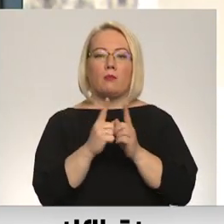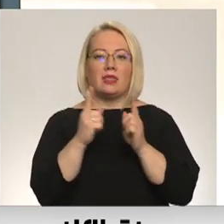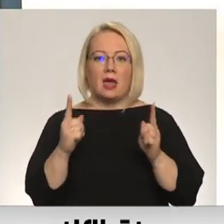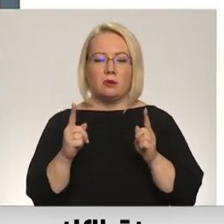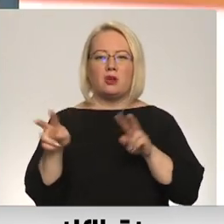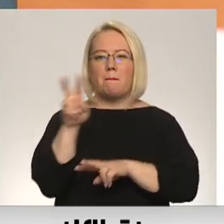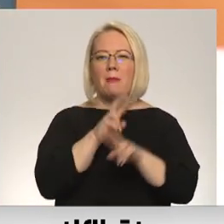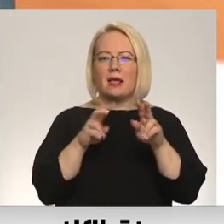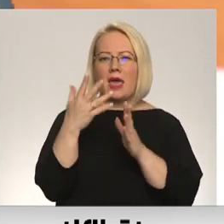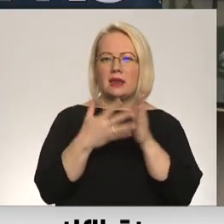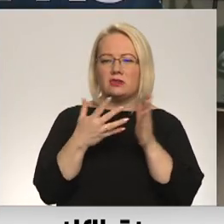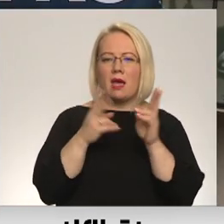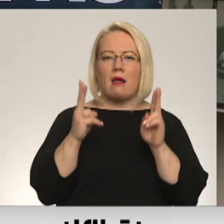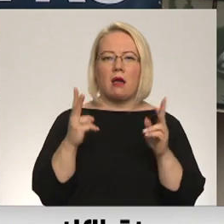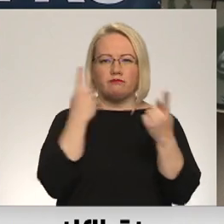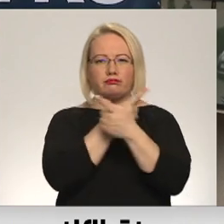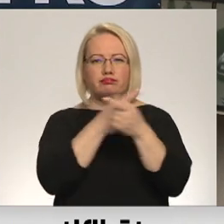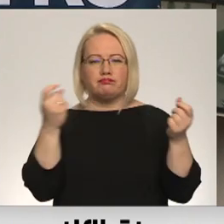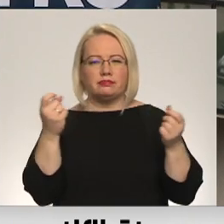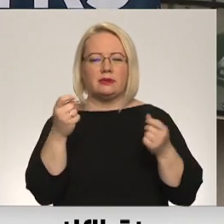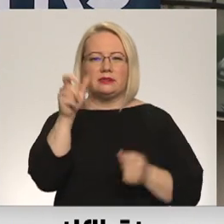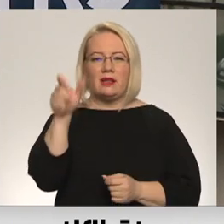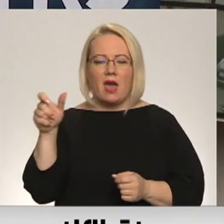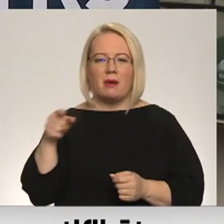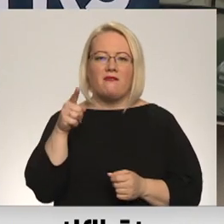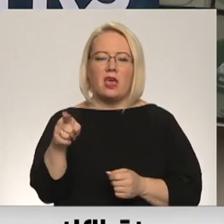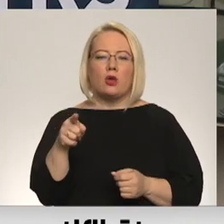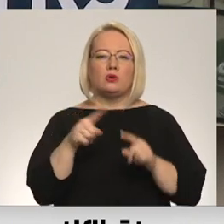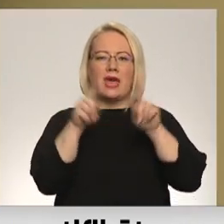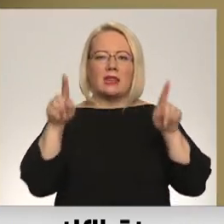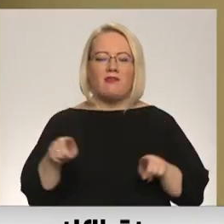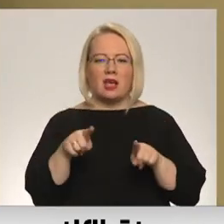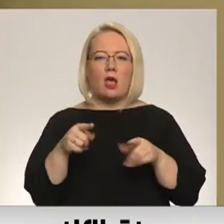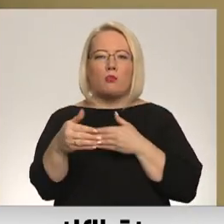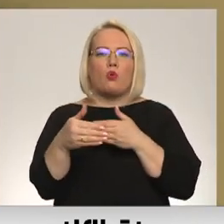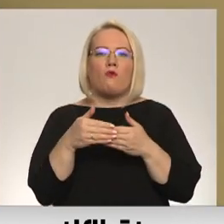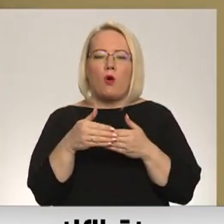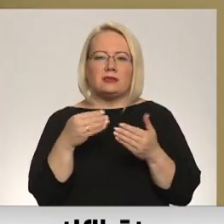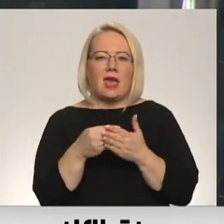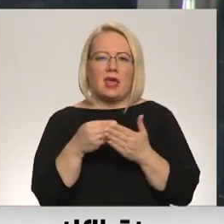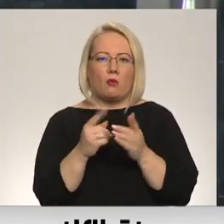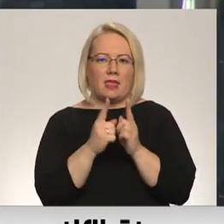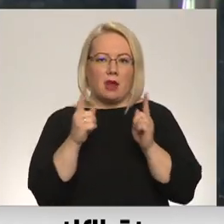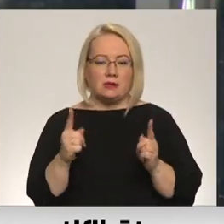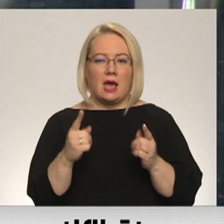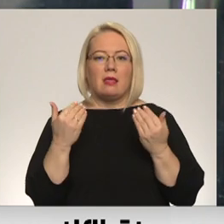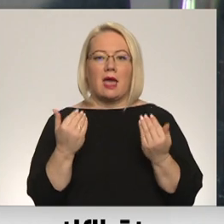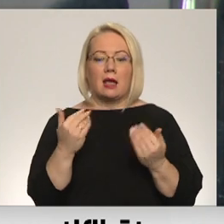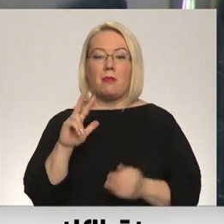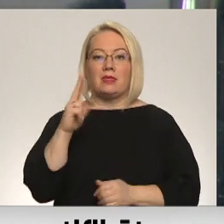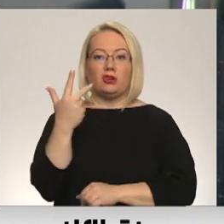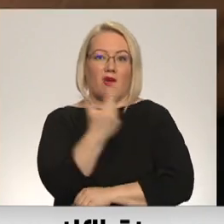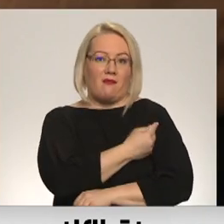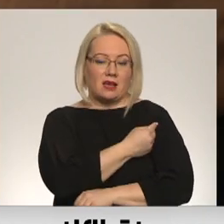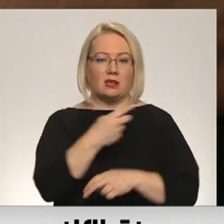arī izsnājumu, kā apziņot iedzīvotājs, ka viņu certifikātam tuvojas derīguma termiņa beigas. Pašlaika īziņas par iespēju saņemt balstu vakcīnu nosūtītas ap